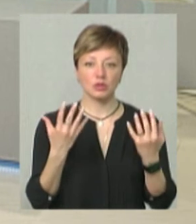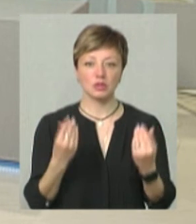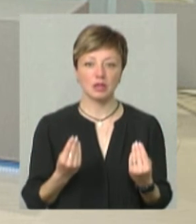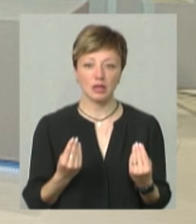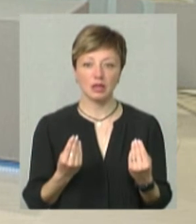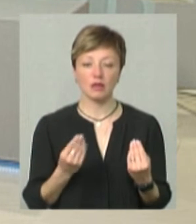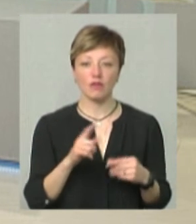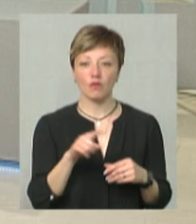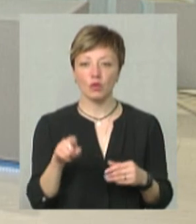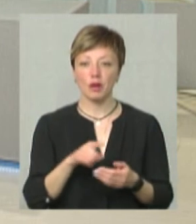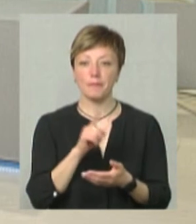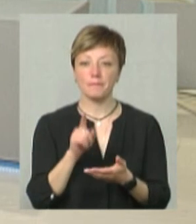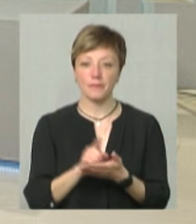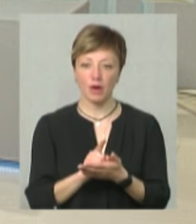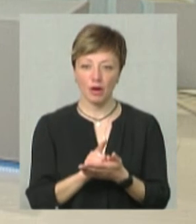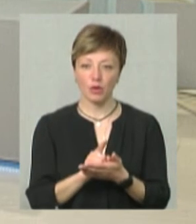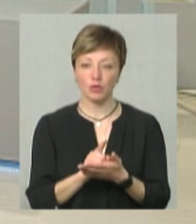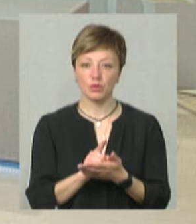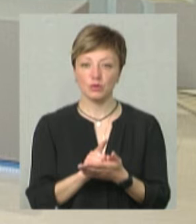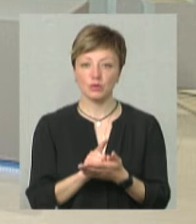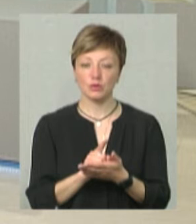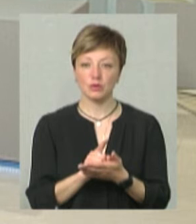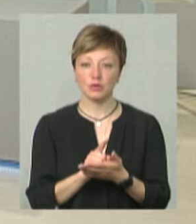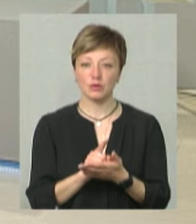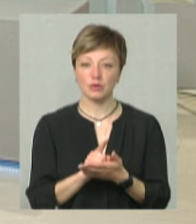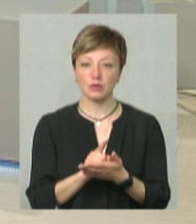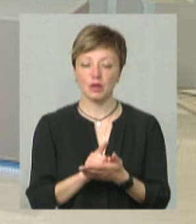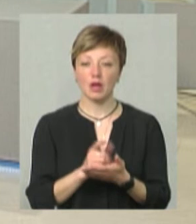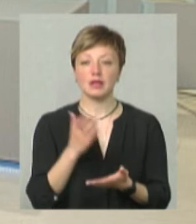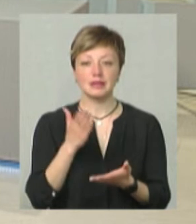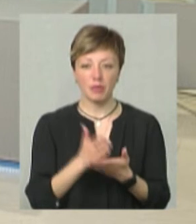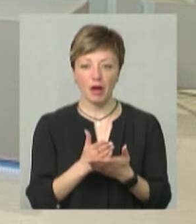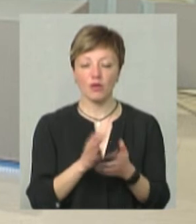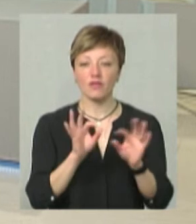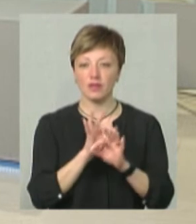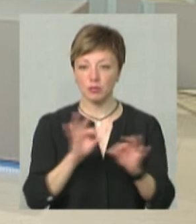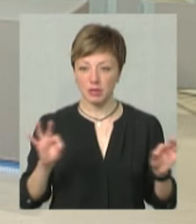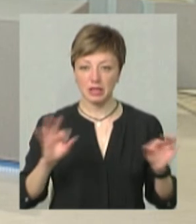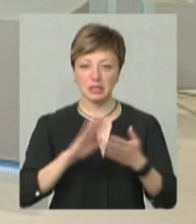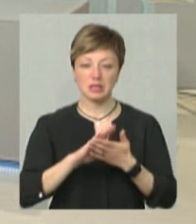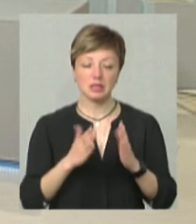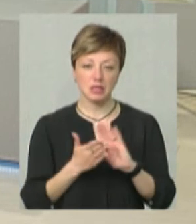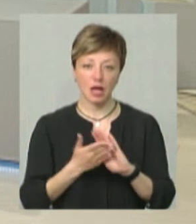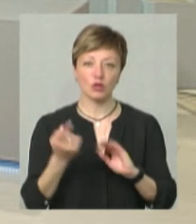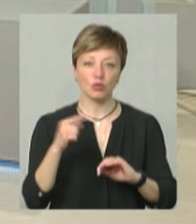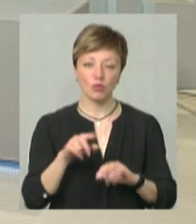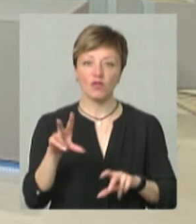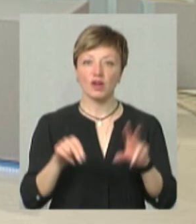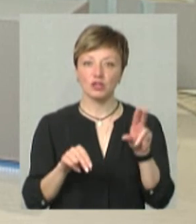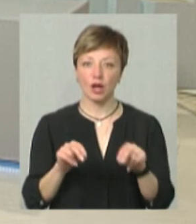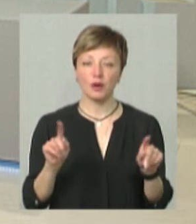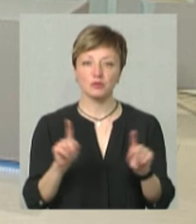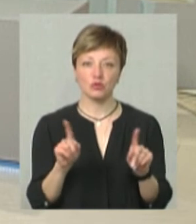вони мають практично відмін, знаходяться у відмінному стані. Тому ми вважаємо,